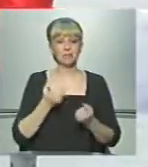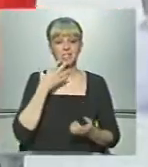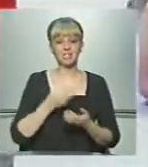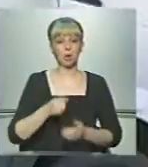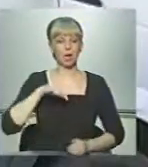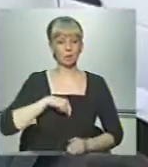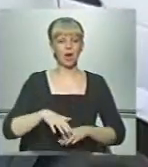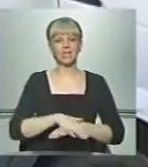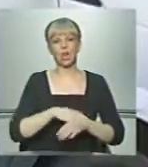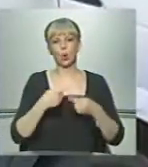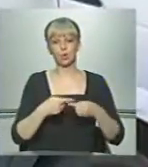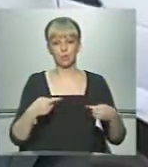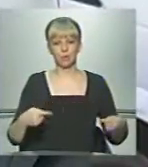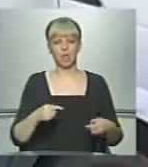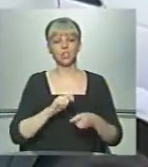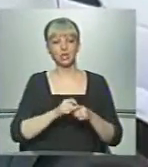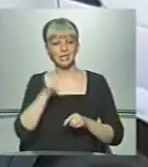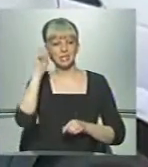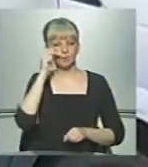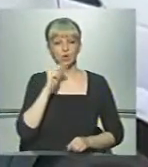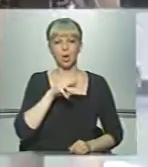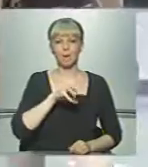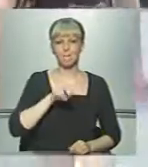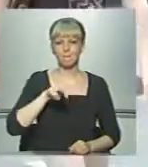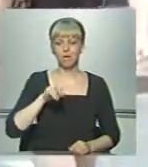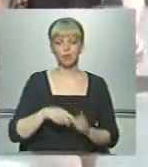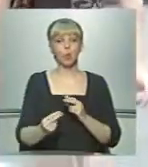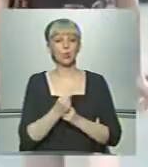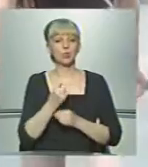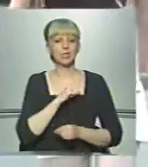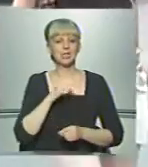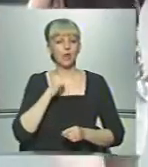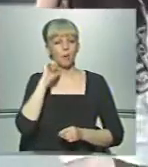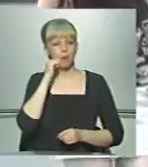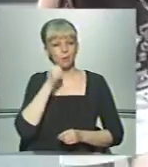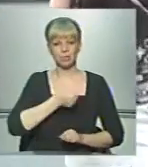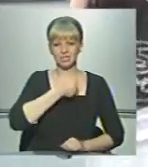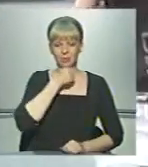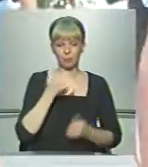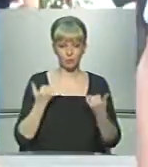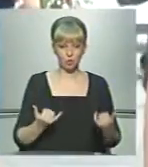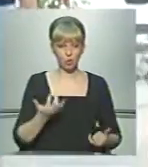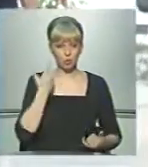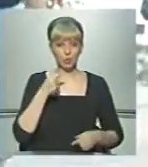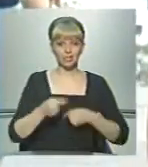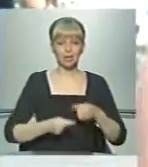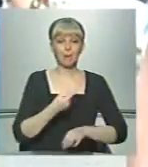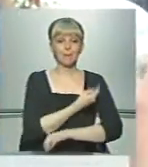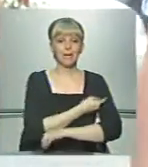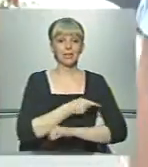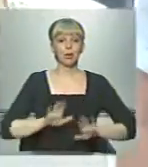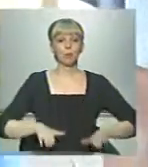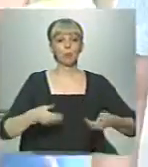свій імунітет народними методами. Часник, цибуля, чай з малини – те, чим у нас вчили ще наші бабусі та дідусі. І сьогодні, коли традиційна медицина